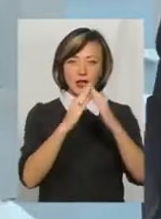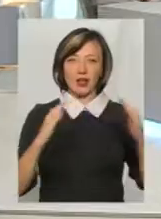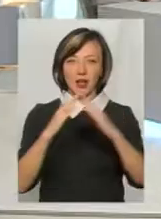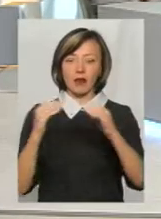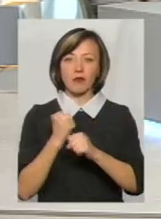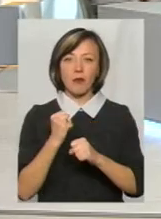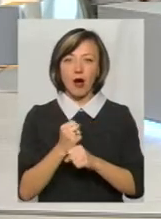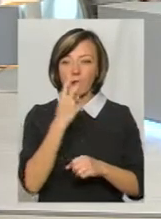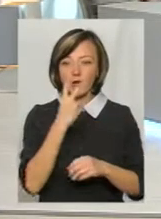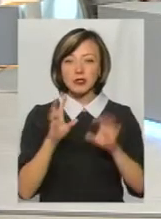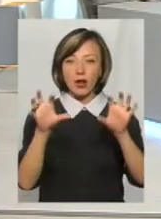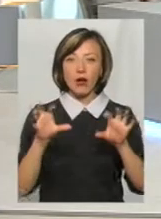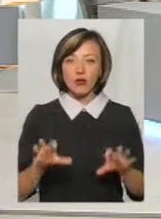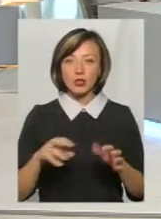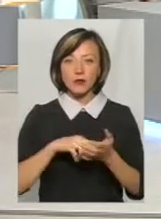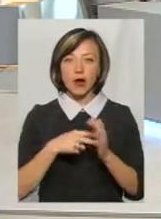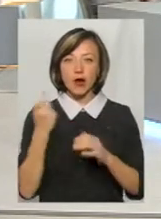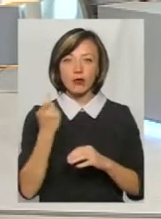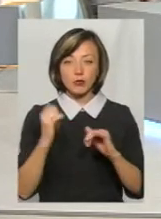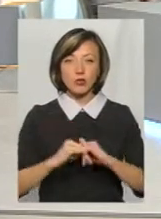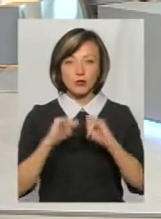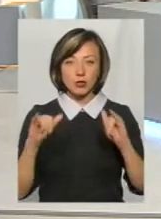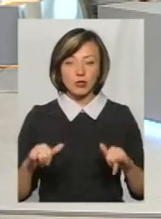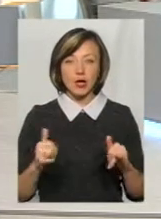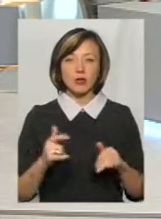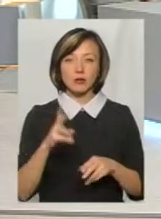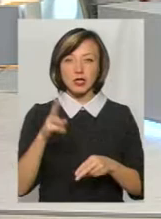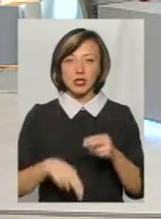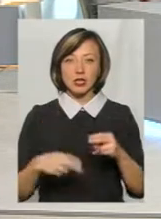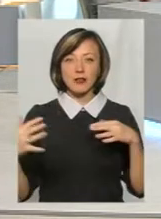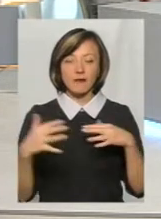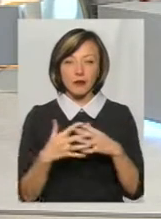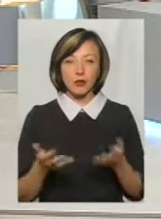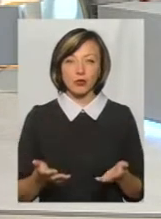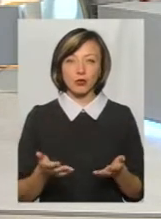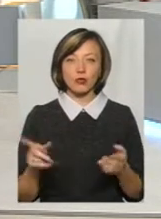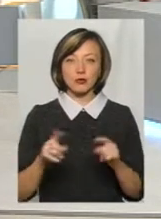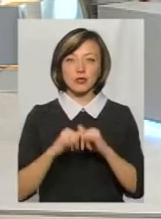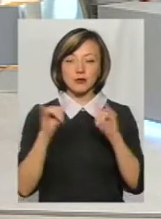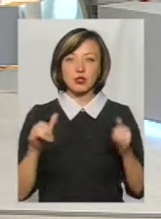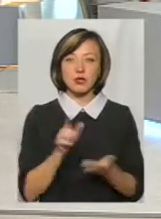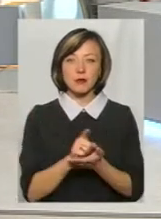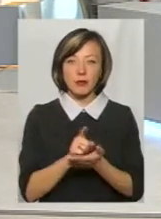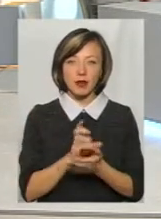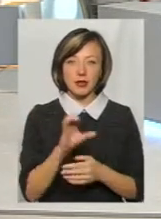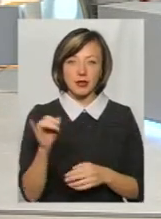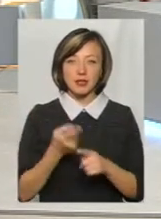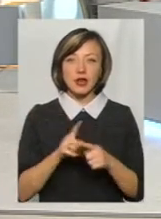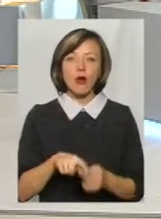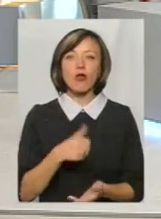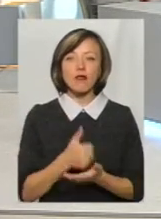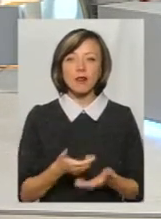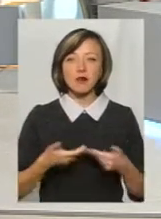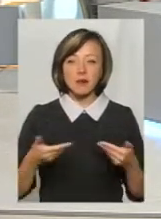а як він попрацював над законом, щоб економіка країни зростала, щоб закінчити війну, щоб збільшити пенсії. Це головне.